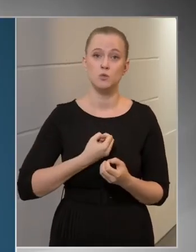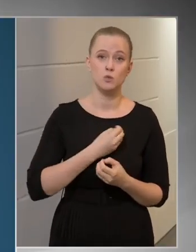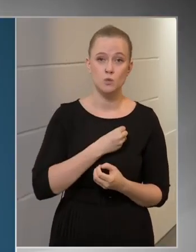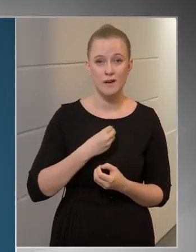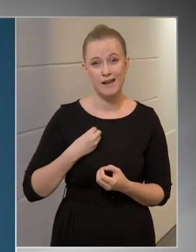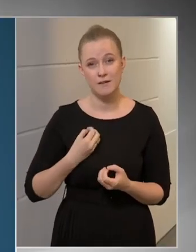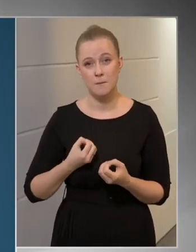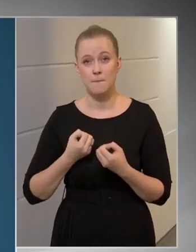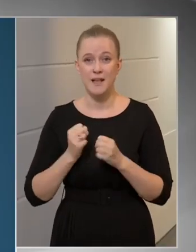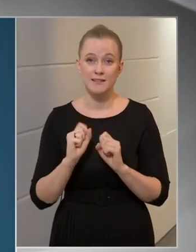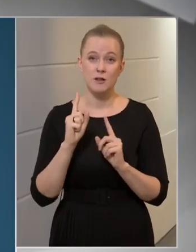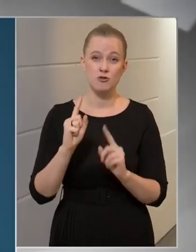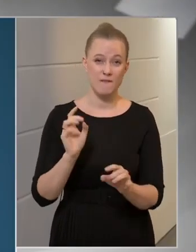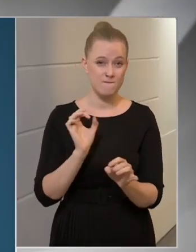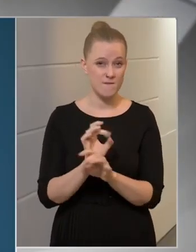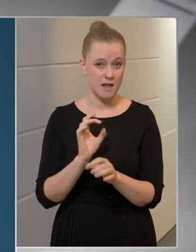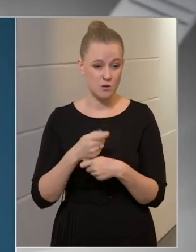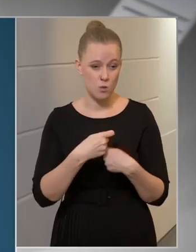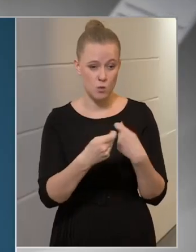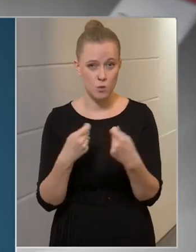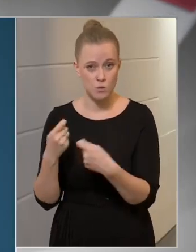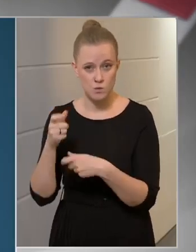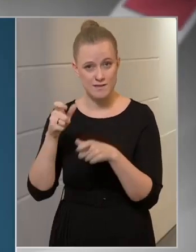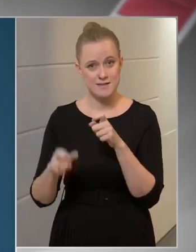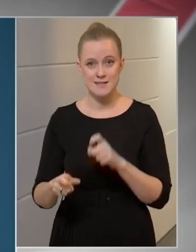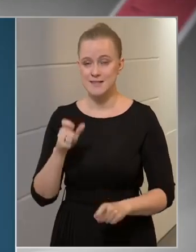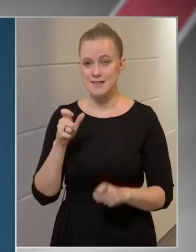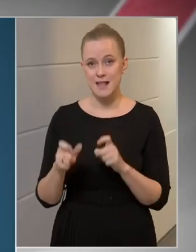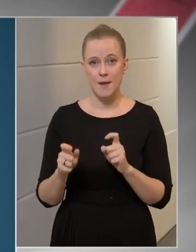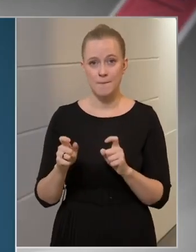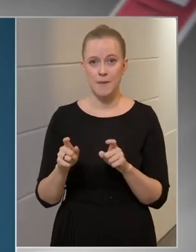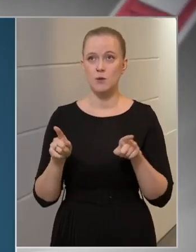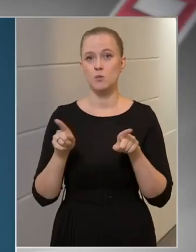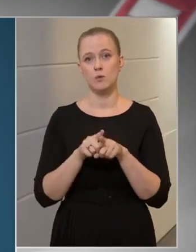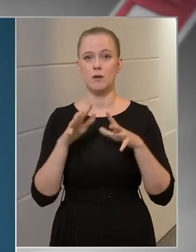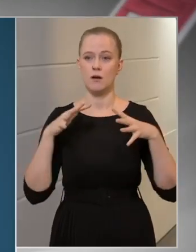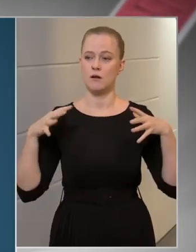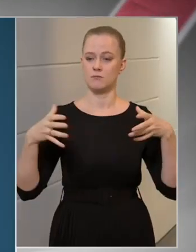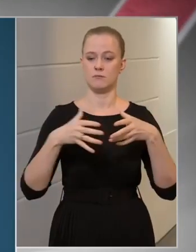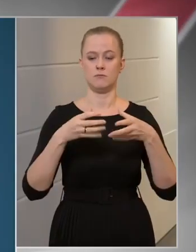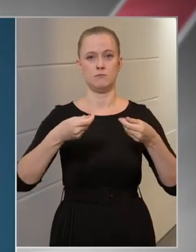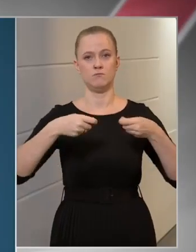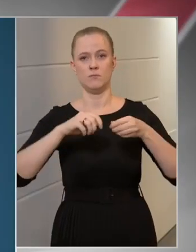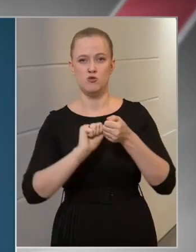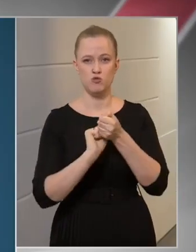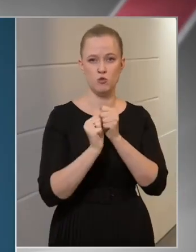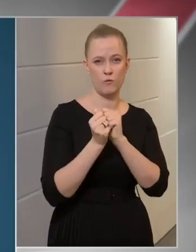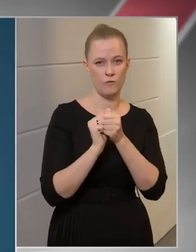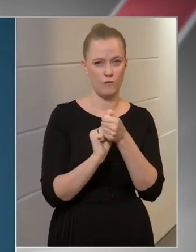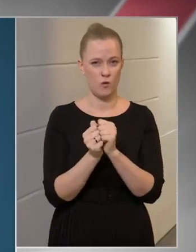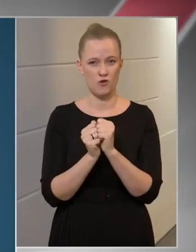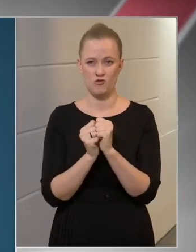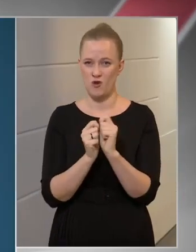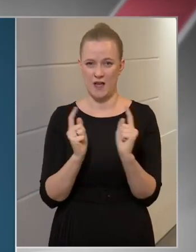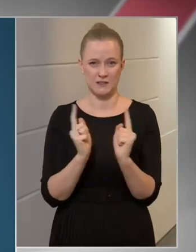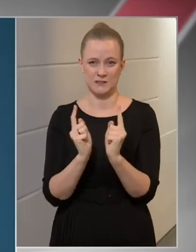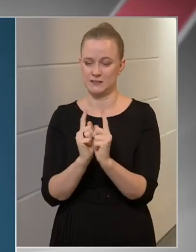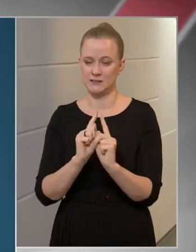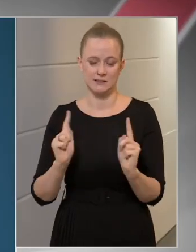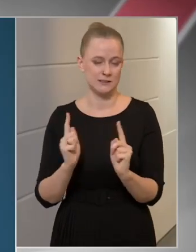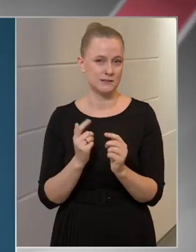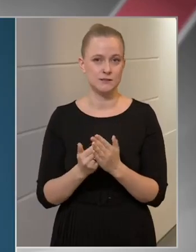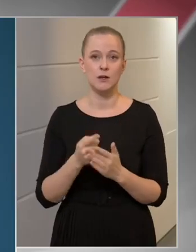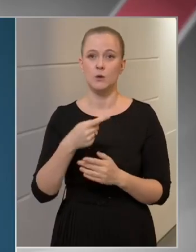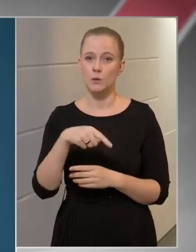de fertőző személlyel történő egy légtérben lévő zsúfoltságnak, ami az ő